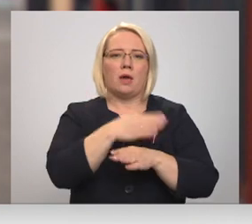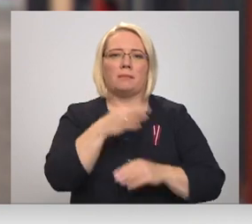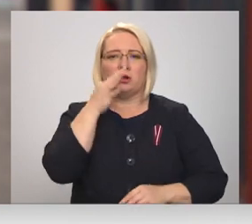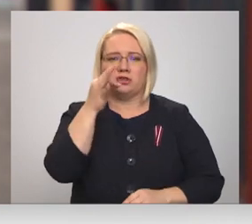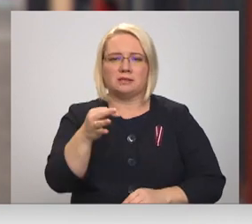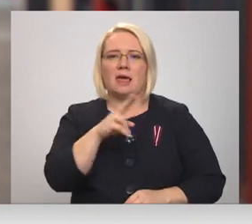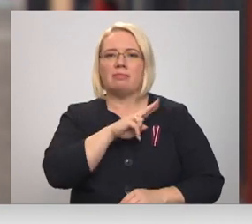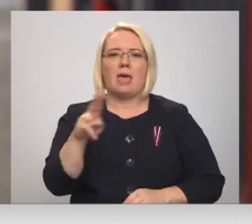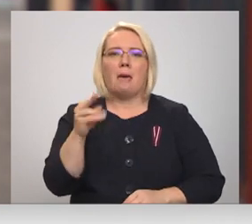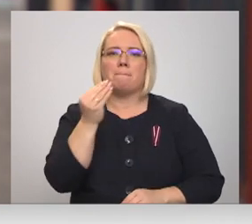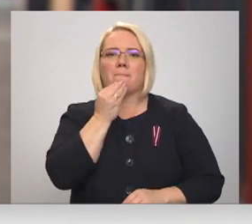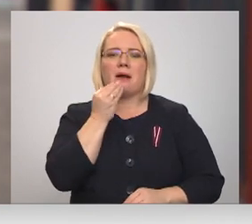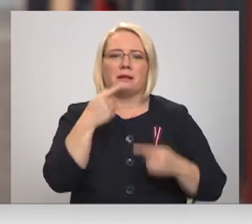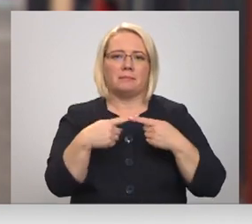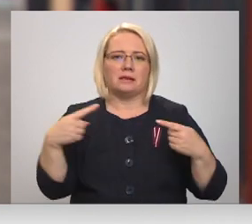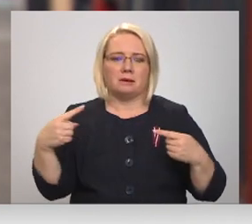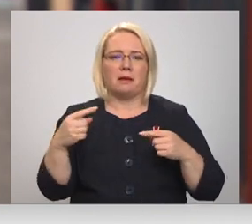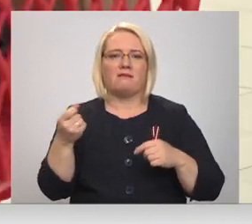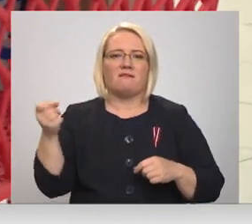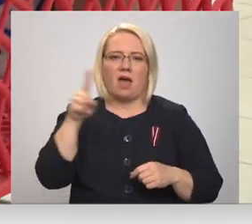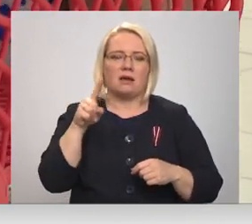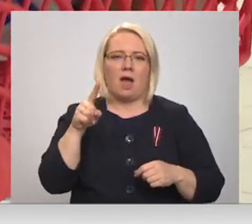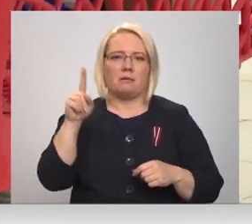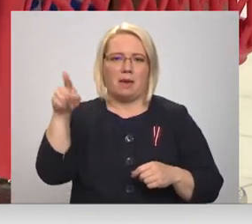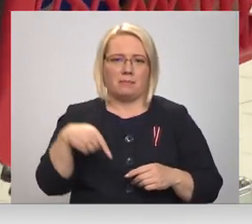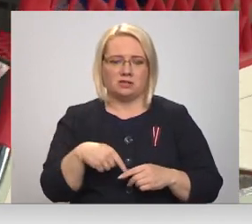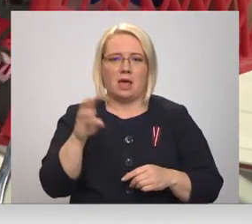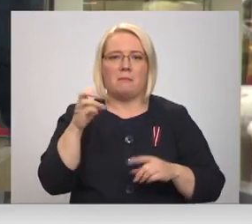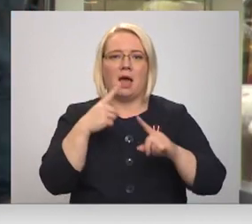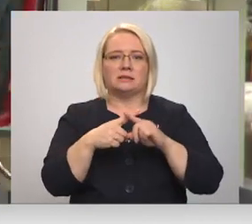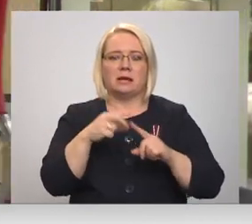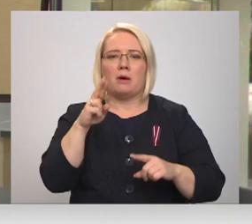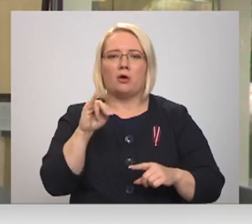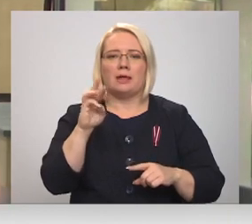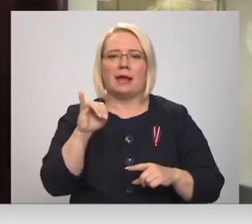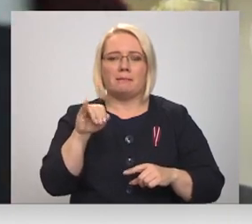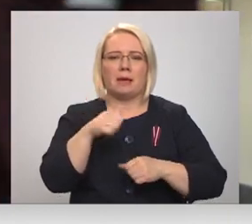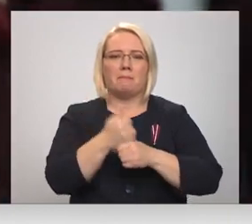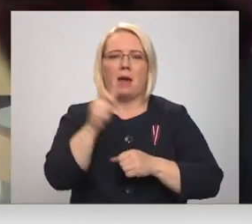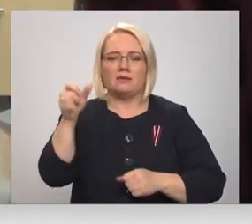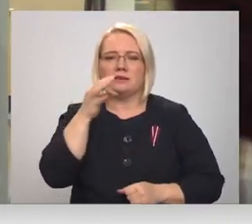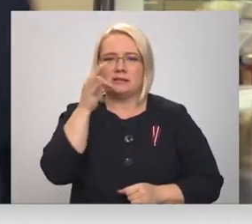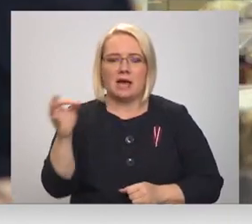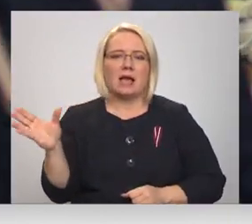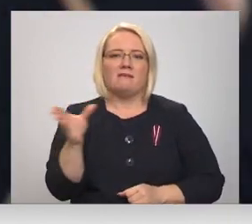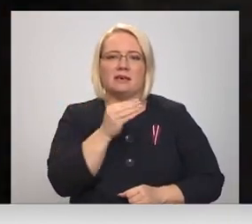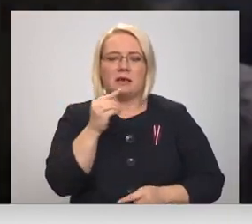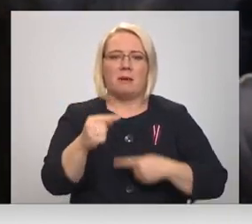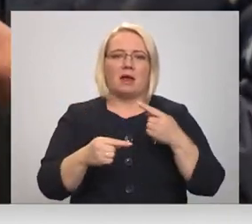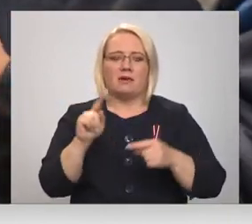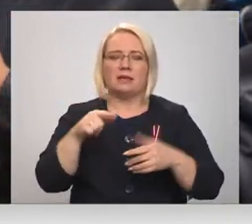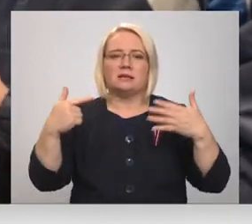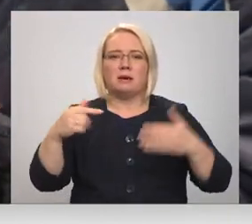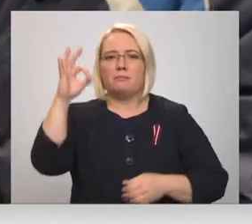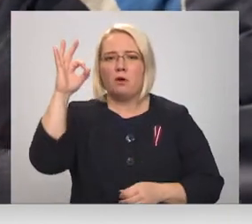nepārtiks pārs, un nepārtiks precē bija lielāks pieprasījums. Maksima un Rīmija pārstāvis stāsta – visiem ar vienu ir pieejama ap 70